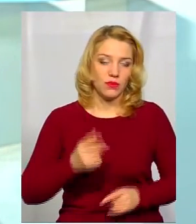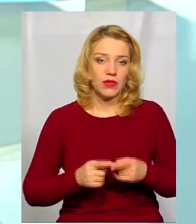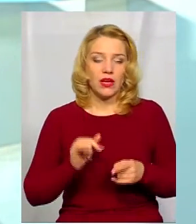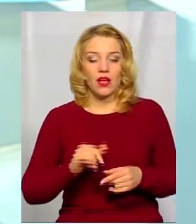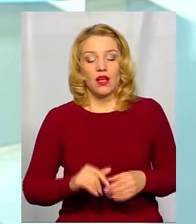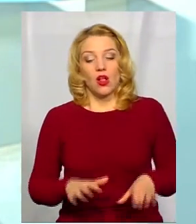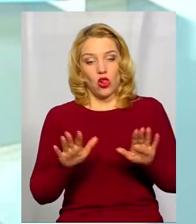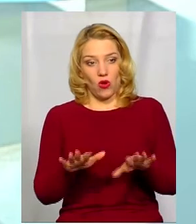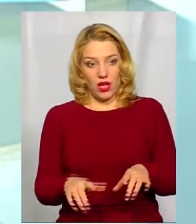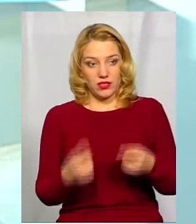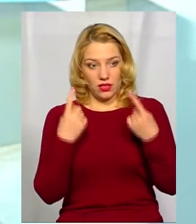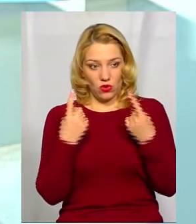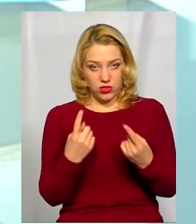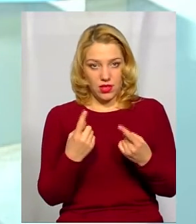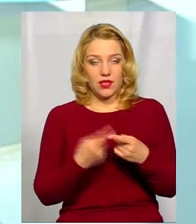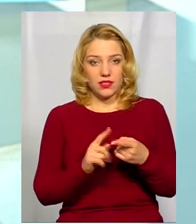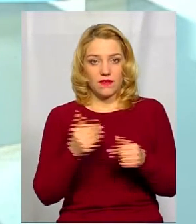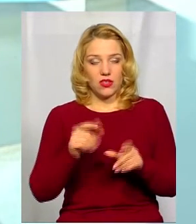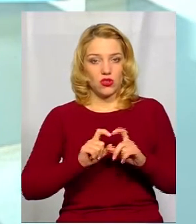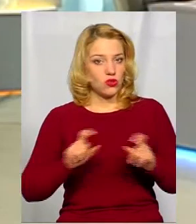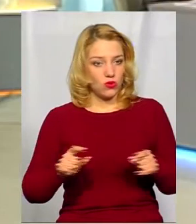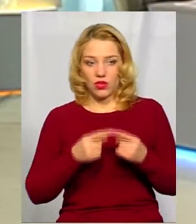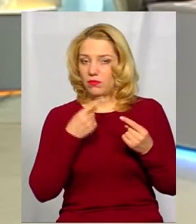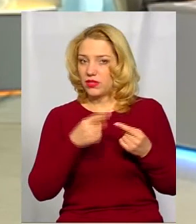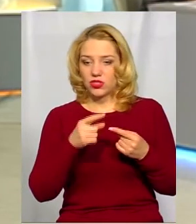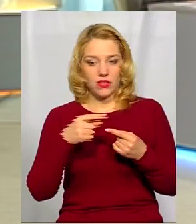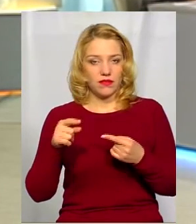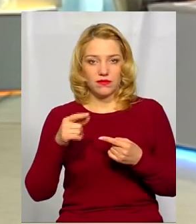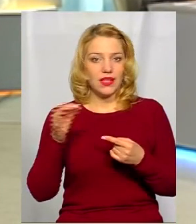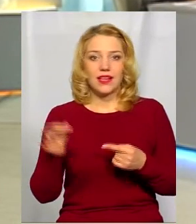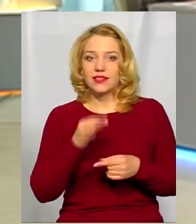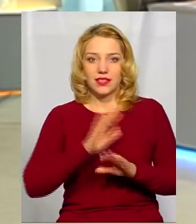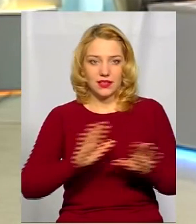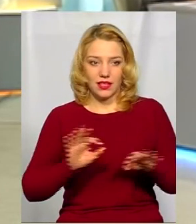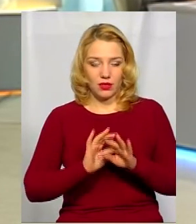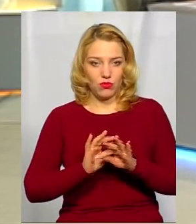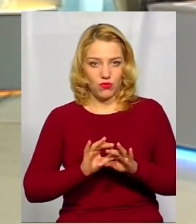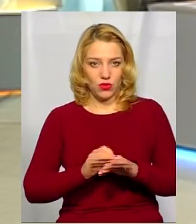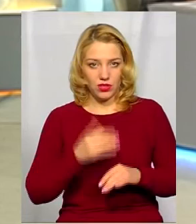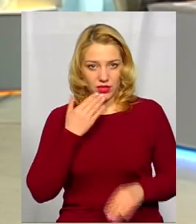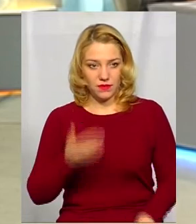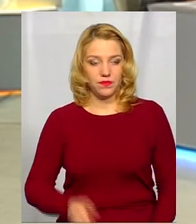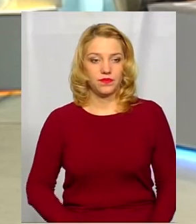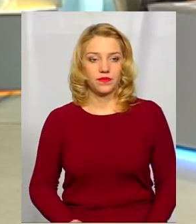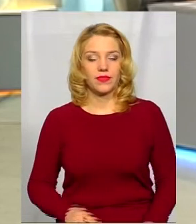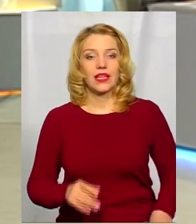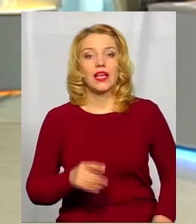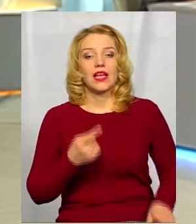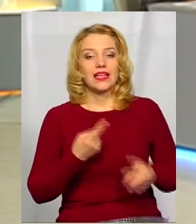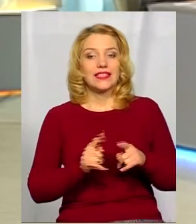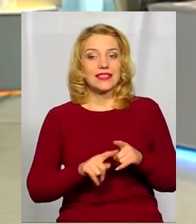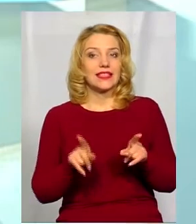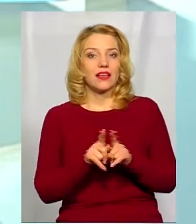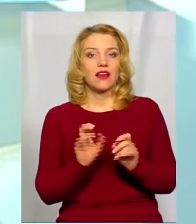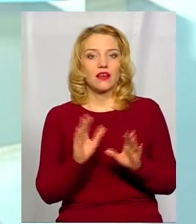Локація одна, ваша школа більше, ви ніде не проводили. Знаєте, це така теж